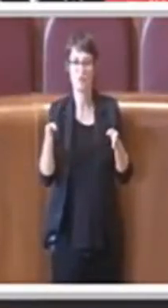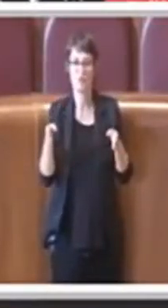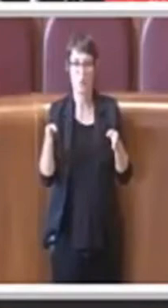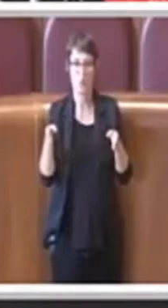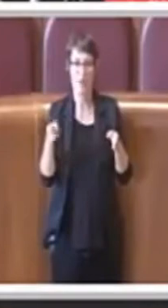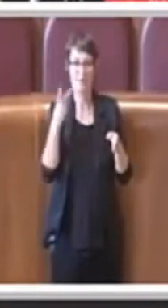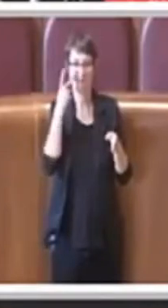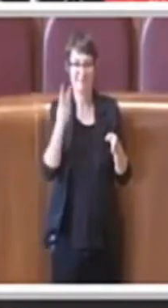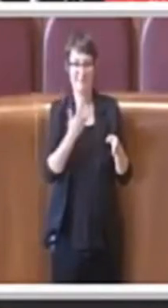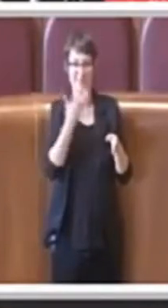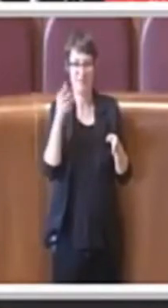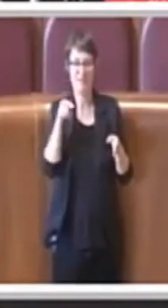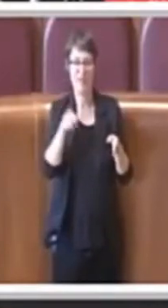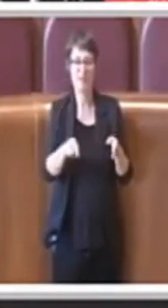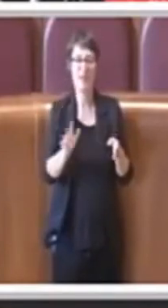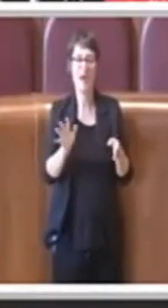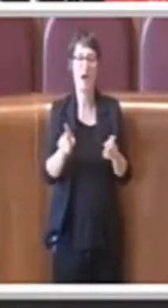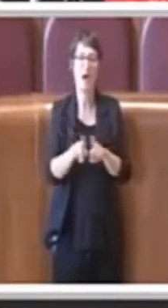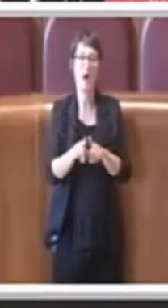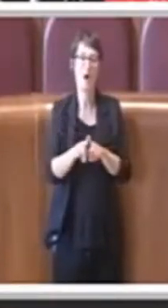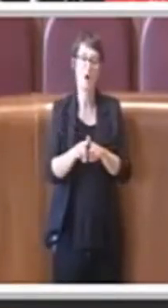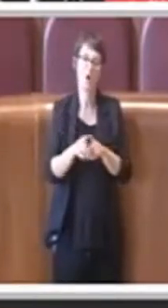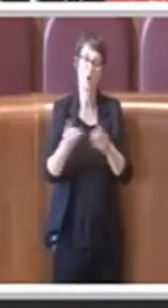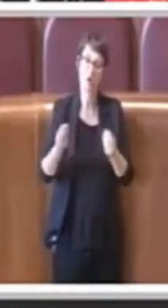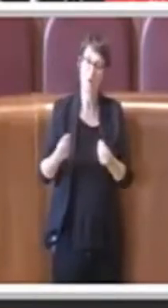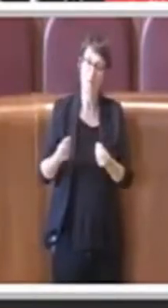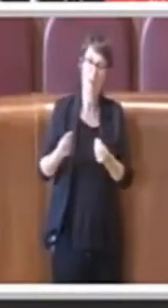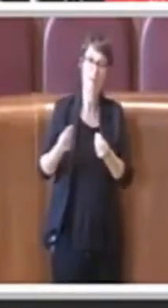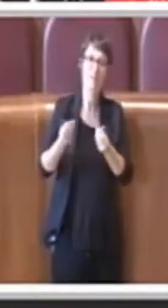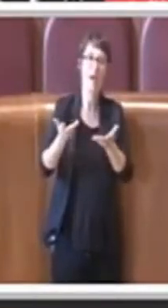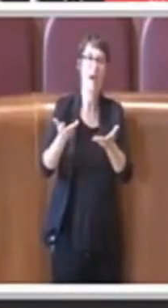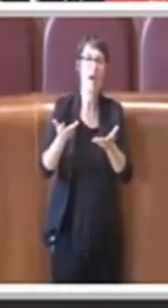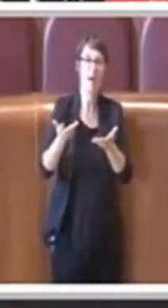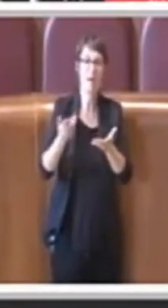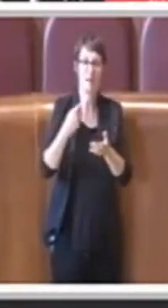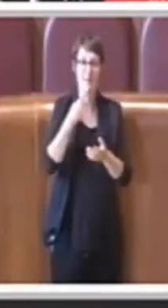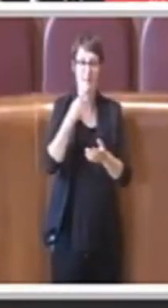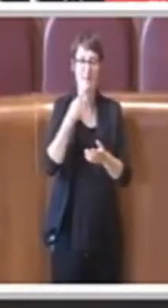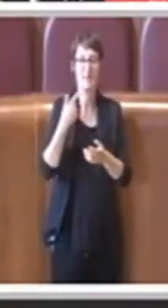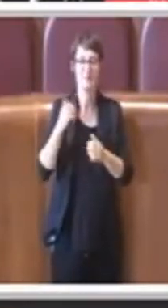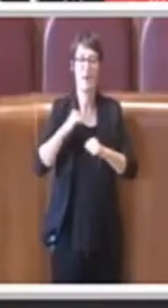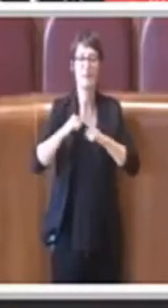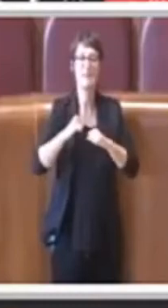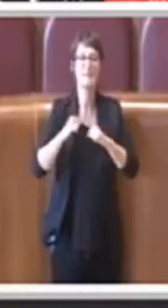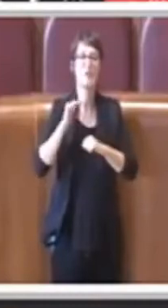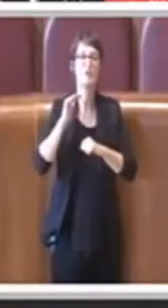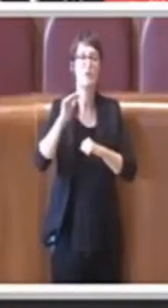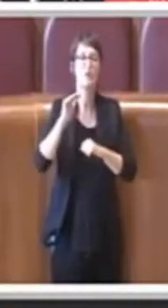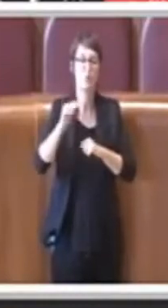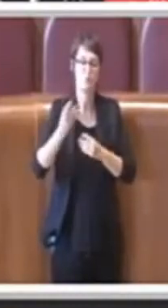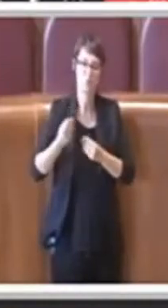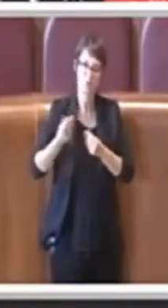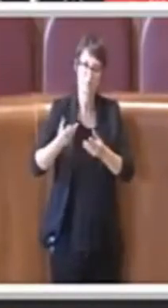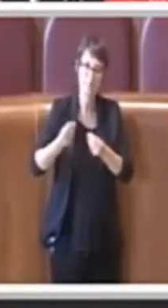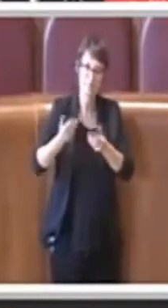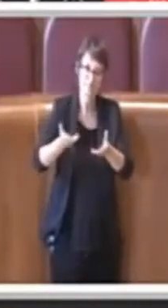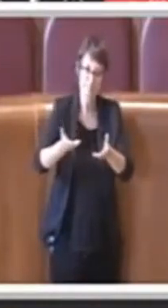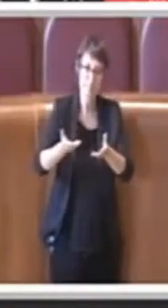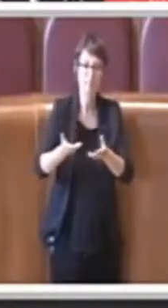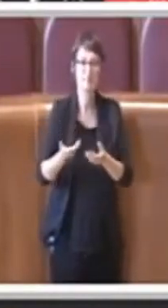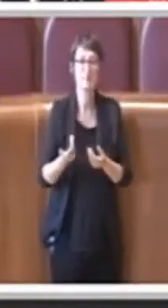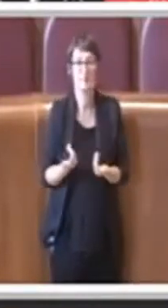lasciato anche alle future amministrazioni. Ciò che conta sarà appunto il